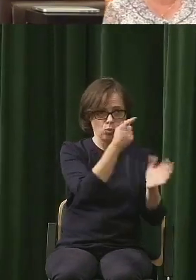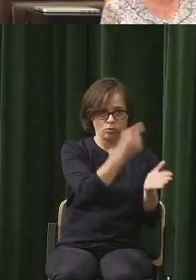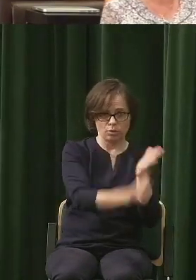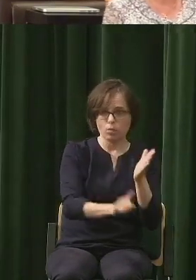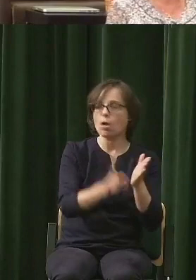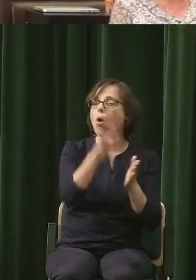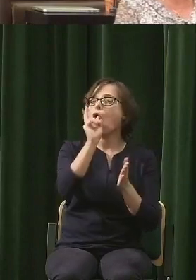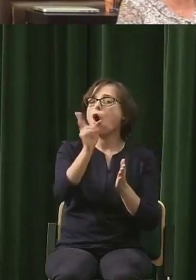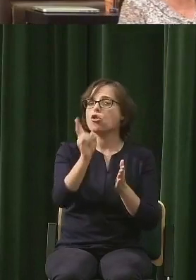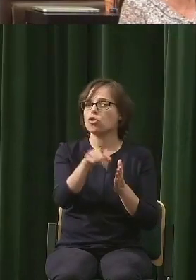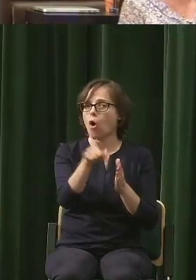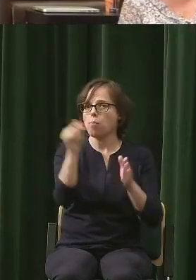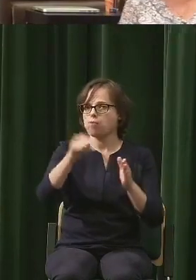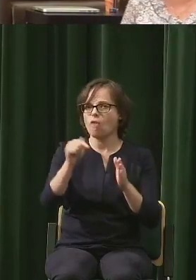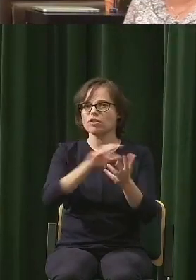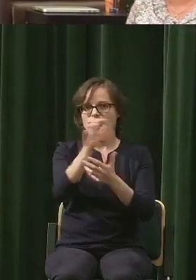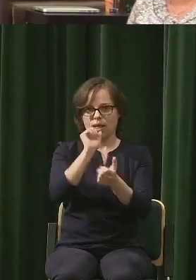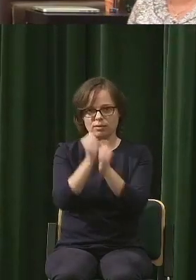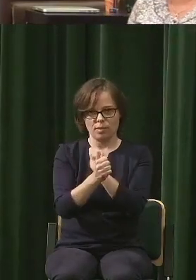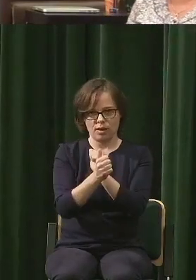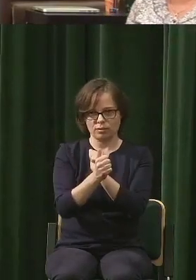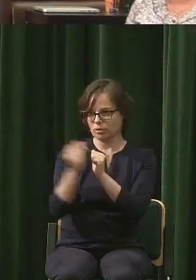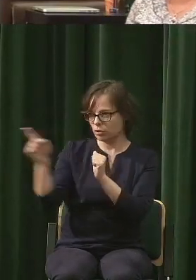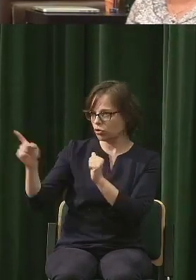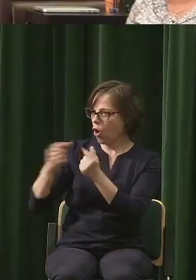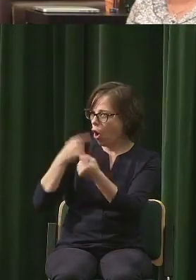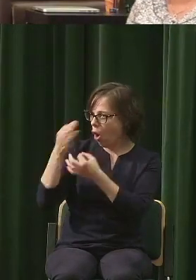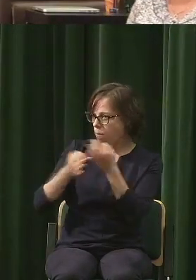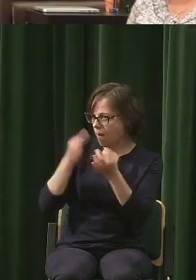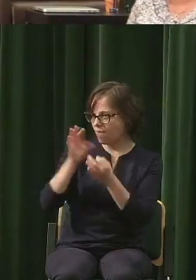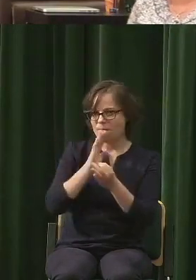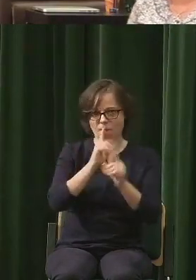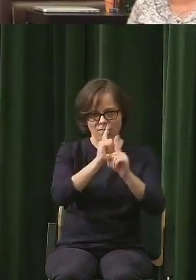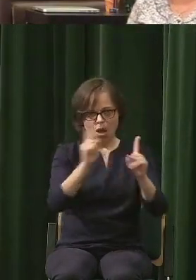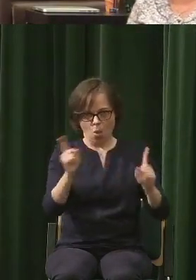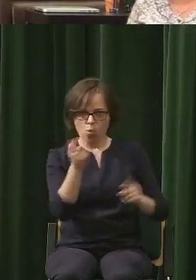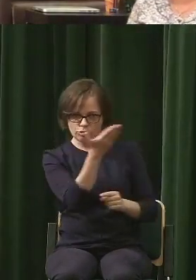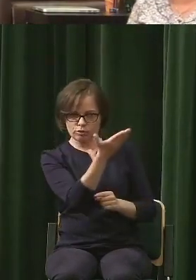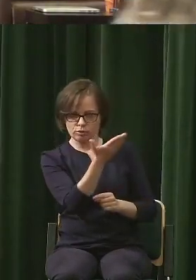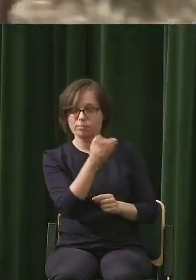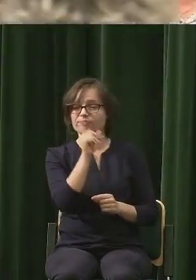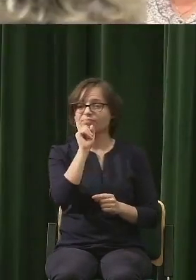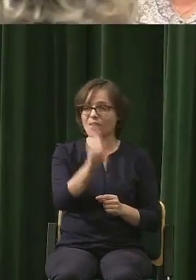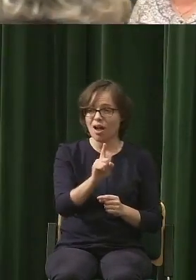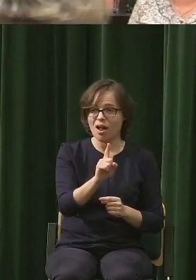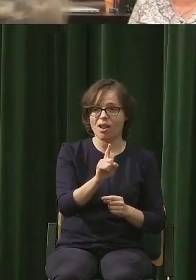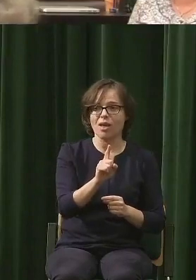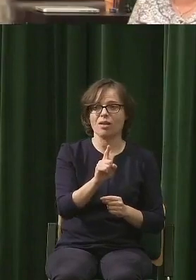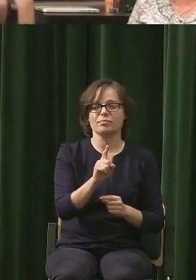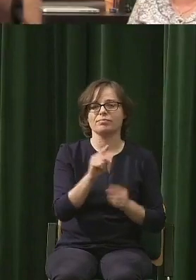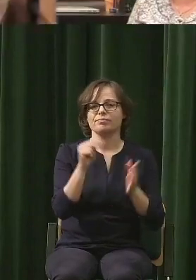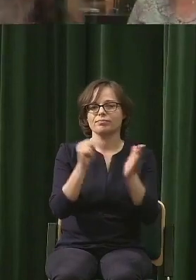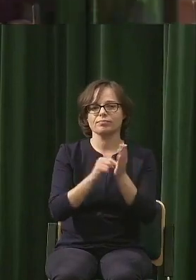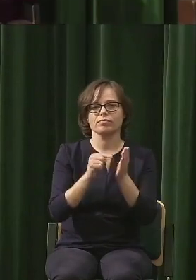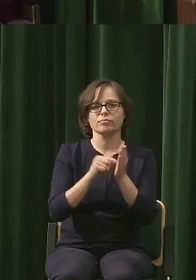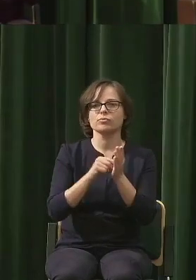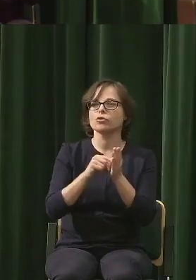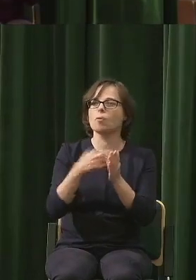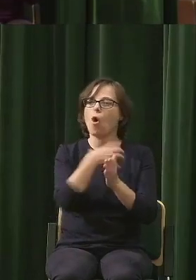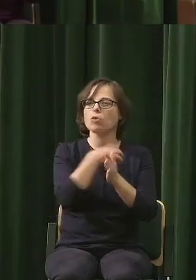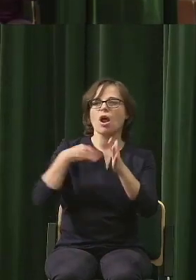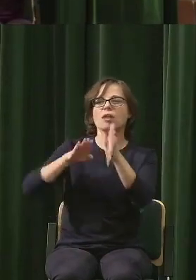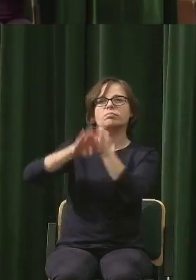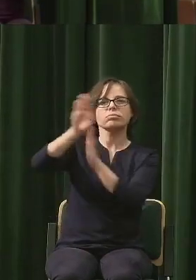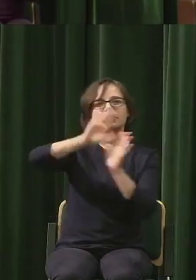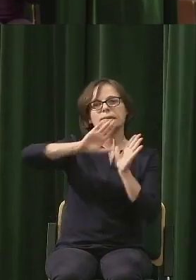nauczyciele, tak? Z tego, co mówiliście. Ale to podjęcie tej rękawicy odrzucenia wzrostu jest bardzo